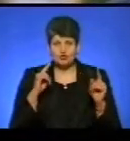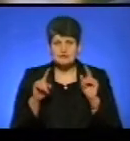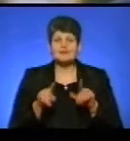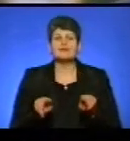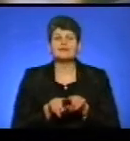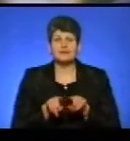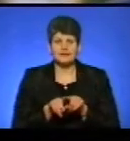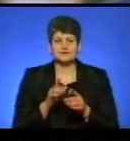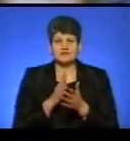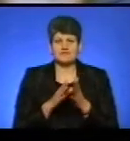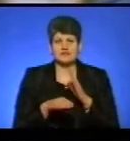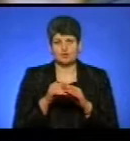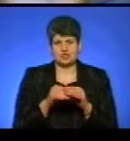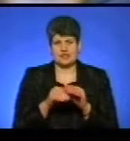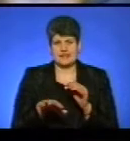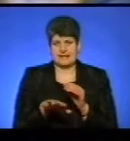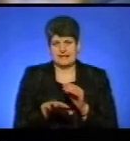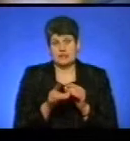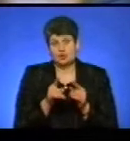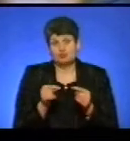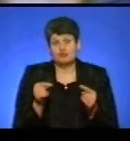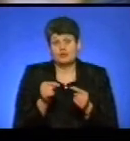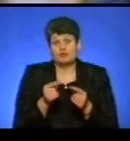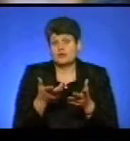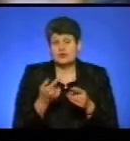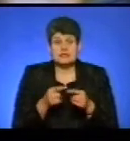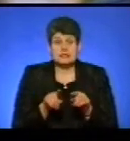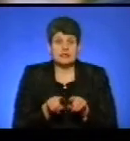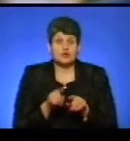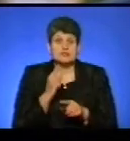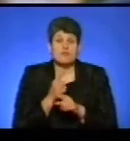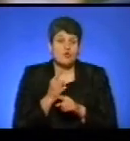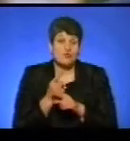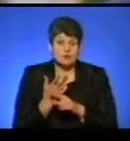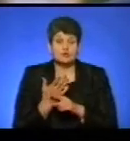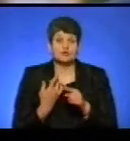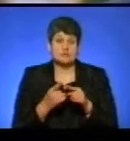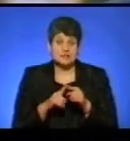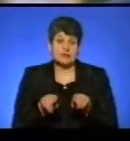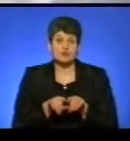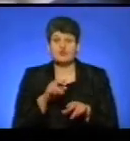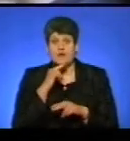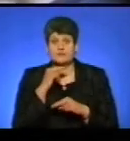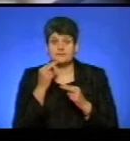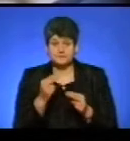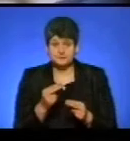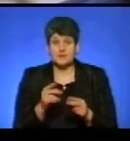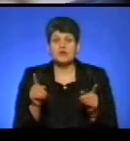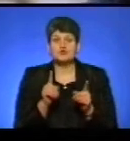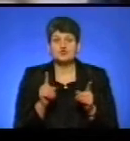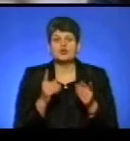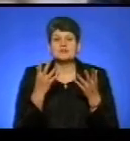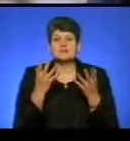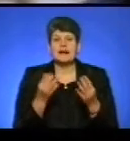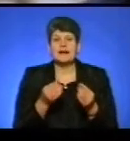де також розташована виборча дільниця. Тому, відповідно, це також заборонено. Тому, відповідно, на це було також звернуто увагу. Щодо дня тиші.